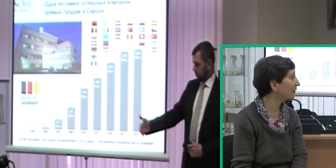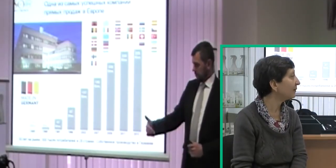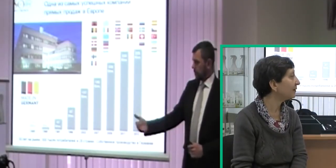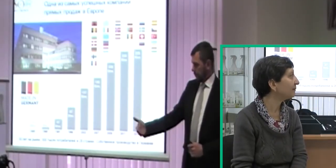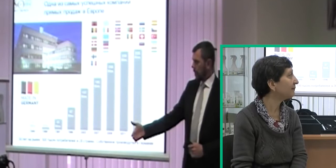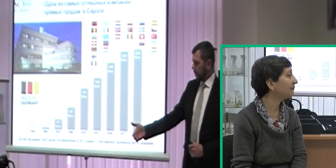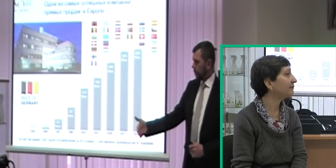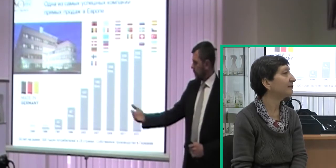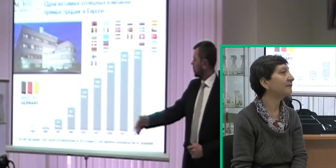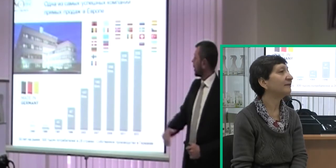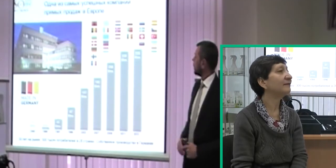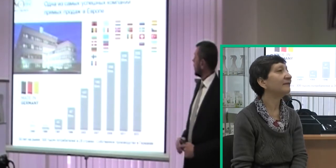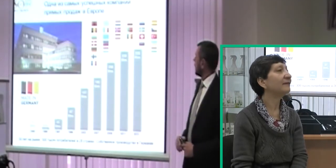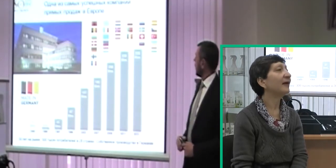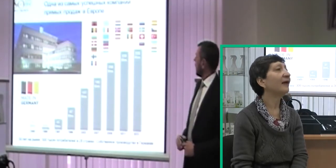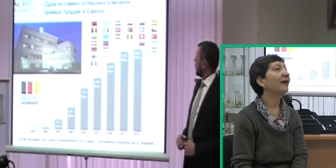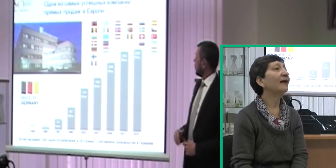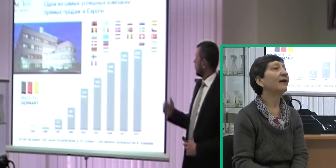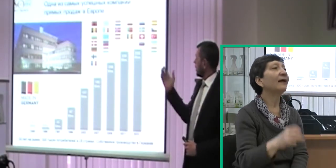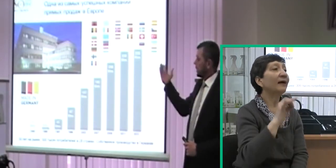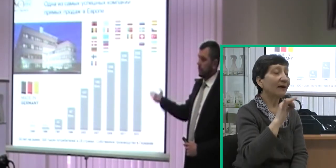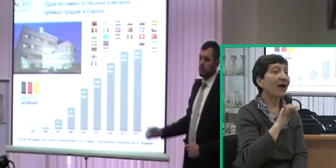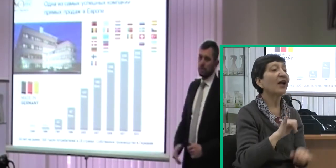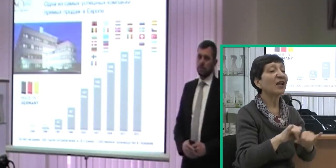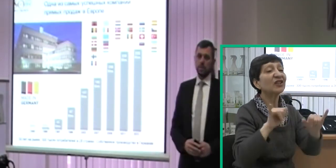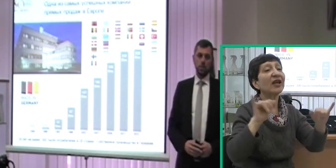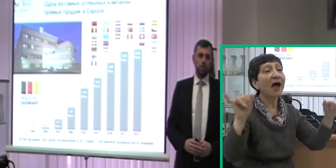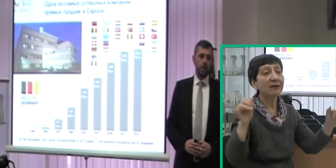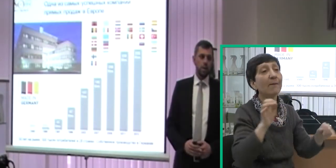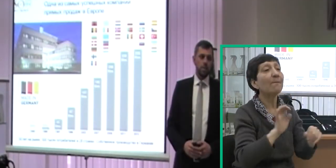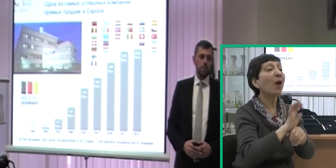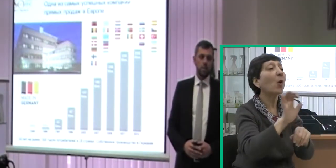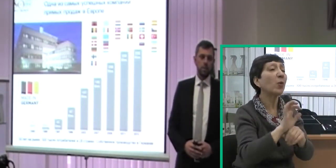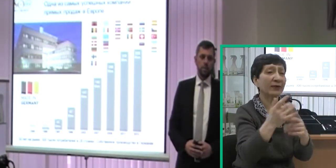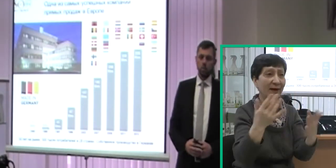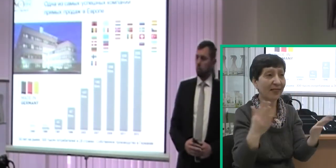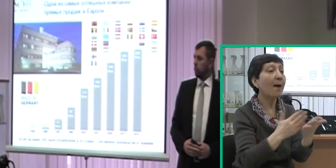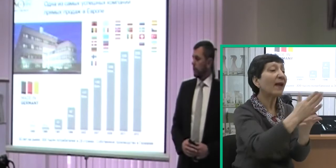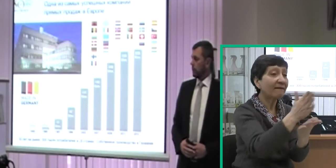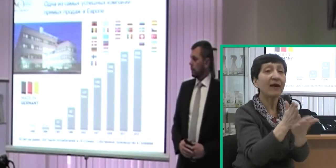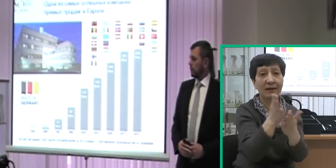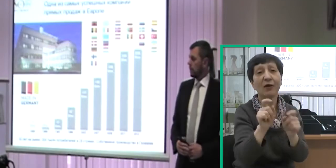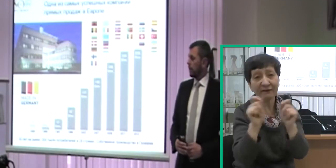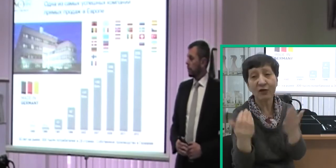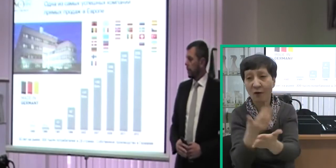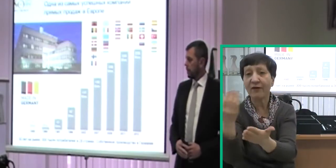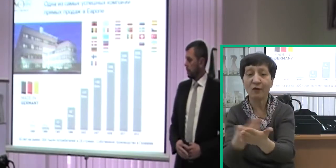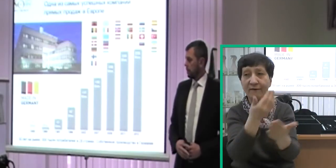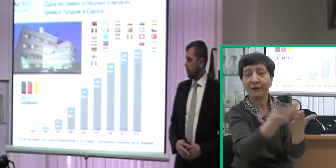Я нормально таймпас устраиваю, да? И, соответственно, с расширением продуктовых